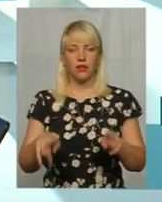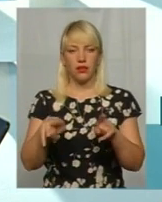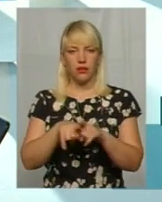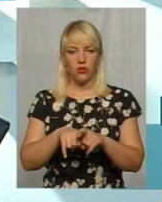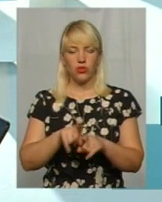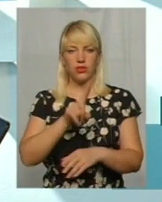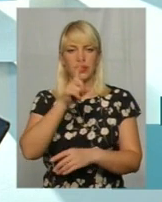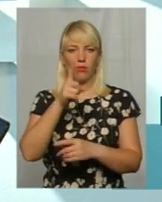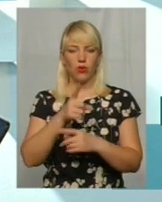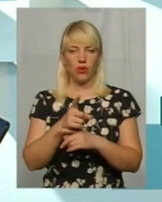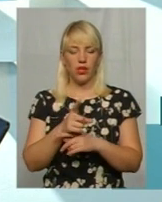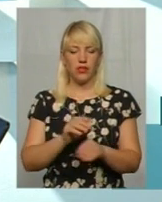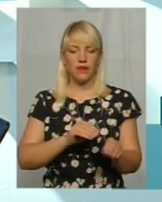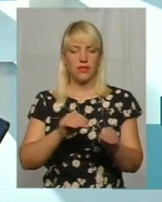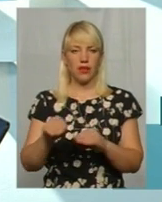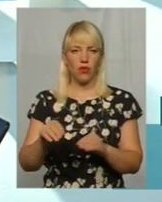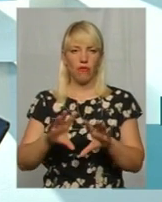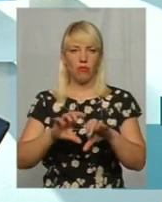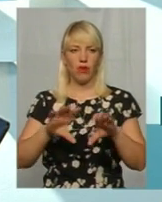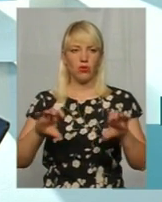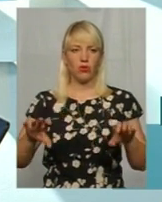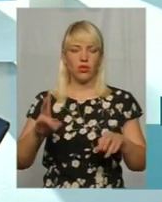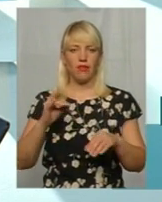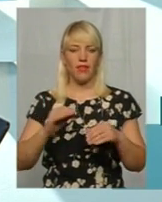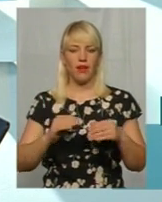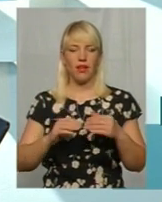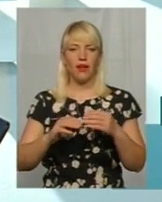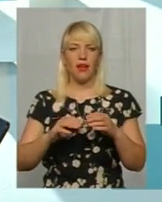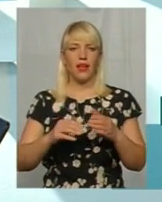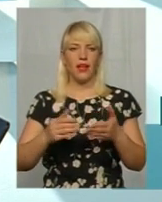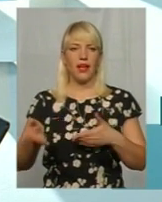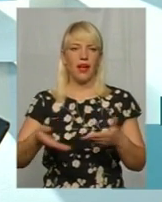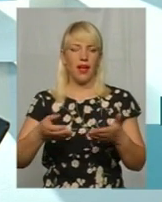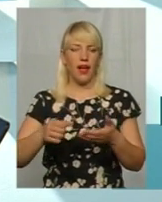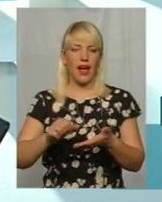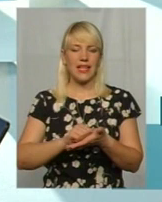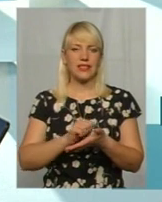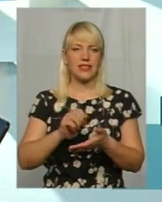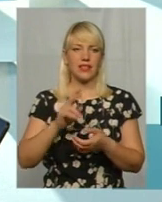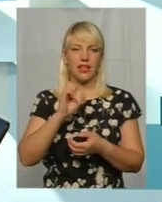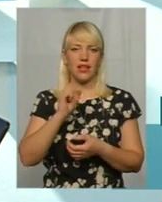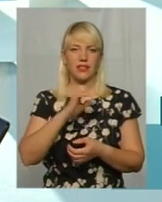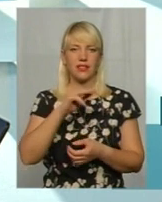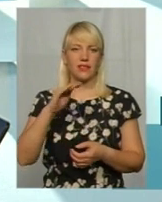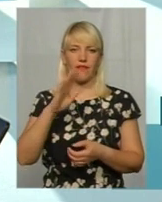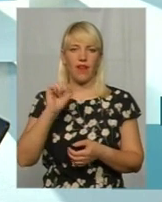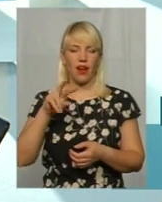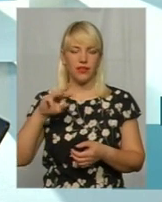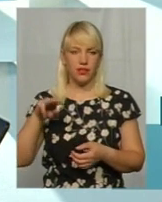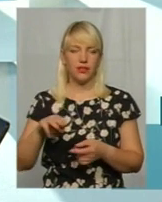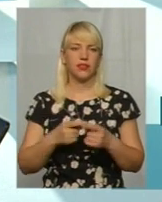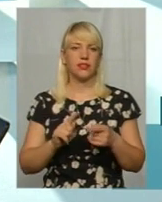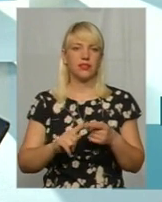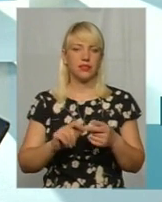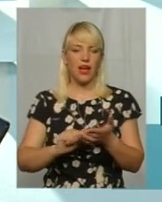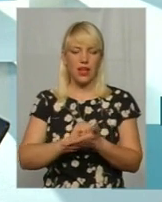забороняється встановлювати батути безпосередньо на асфальт, оскільки може мати місце терття, воно і буде мати місце терття, відповідно, для